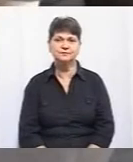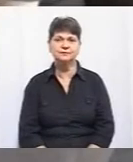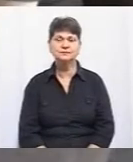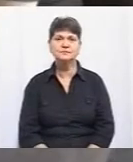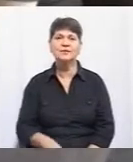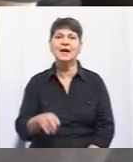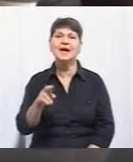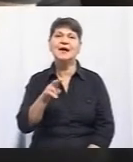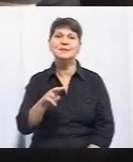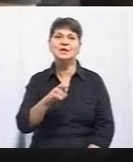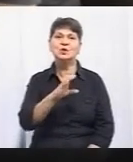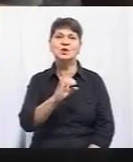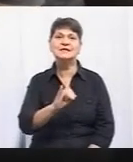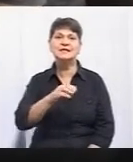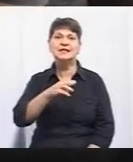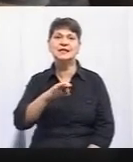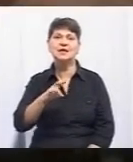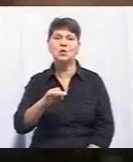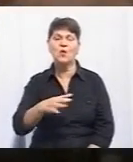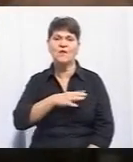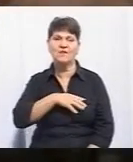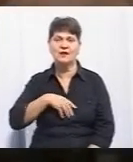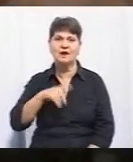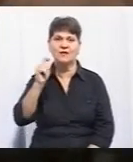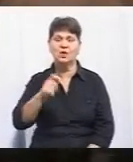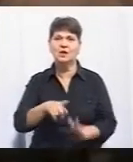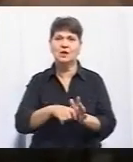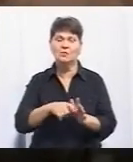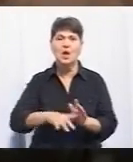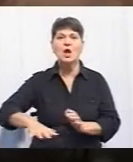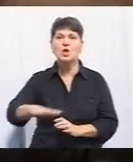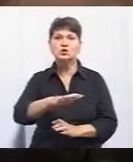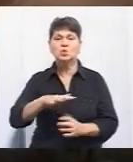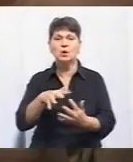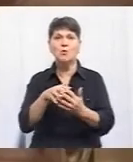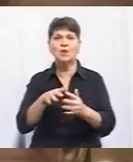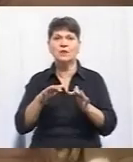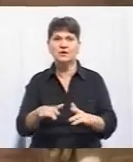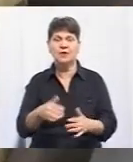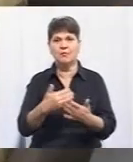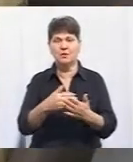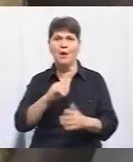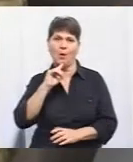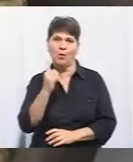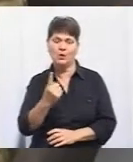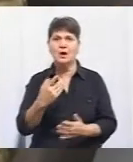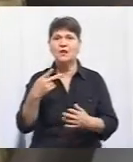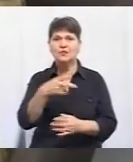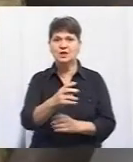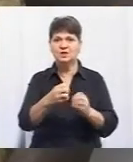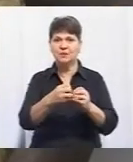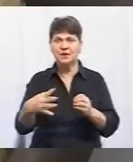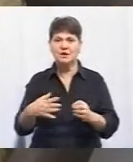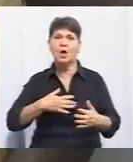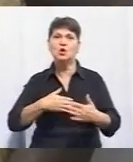Дмитро Ситніков – ветеран війни на Донбасі. У зоні бойових дій, каже, пробув трохи більше року. У 2015-му пішов на